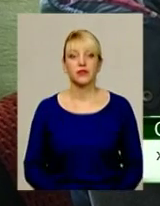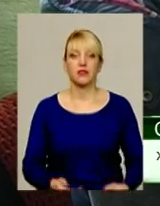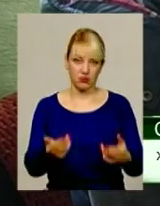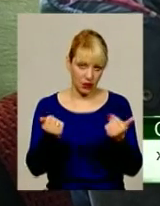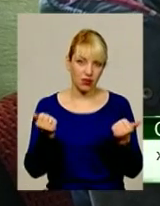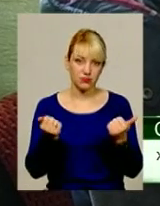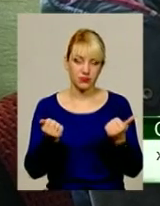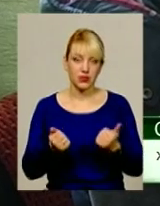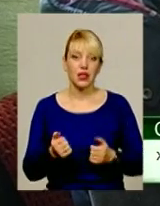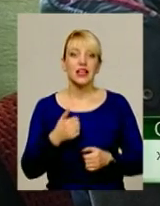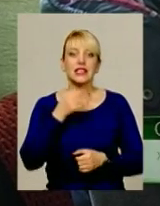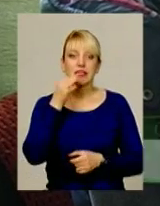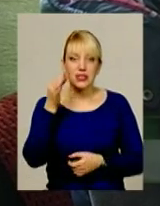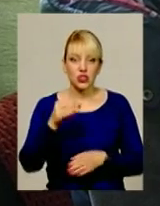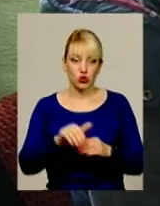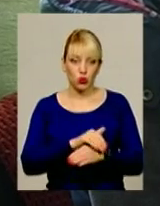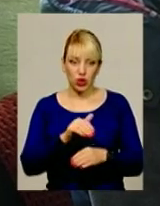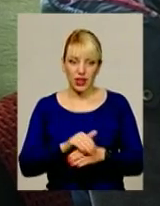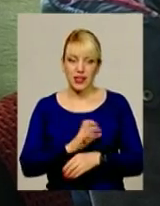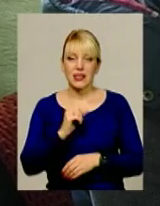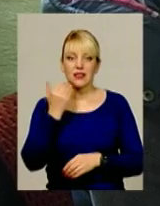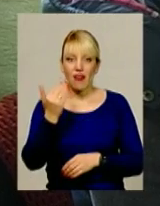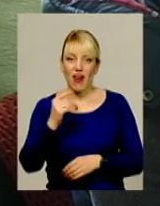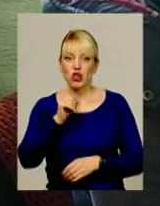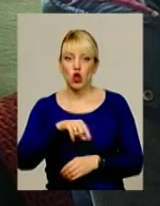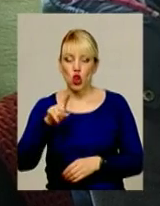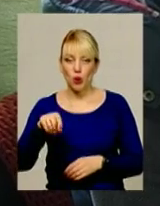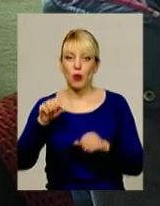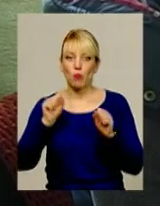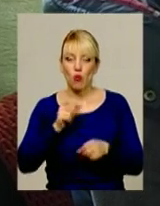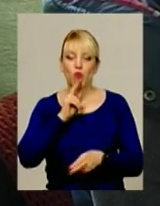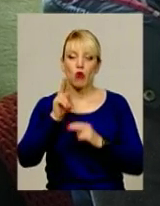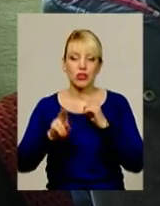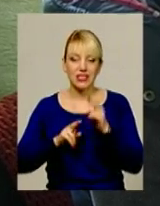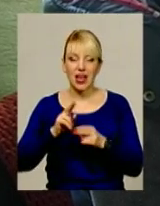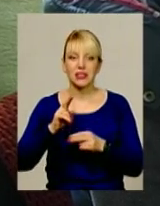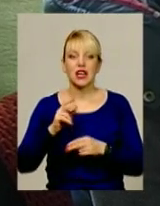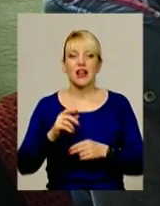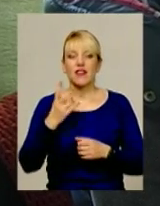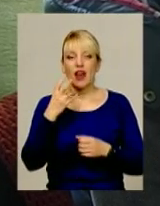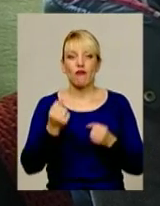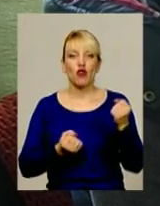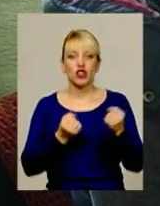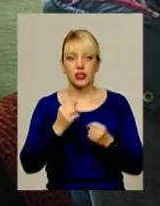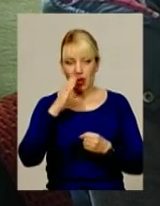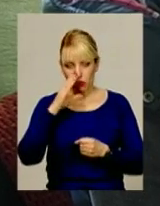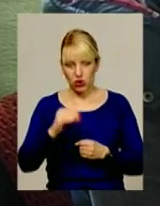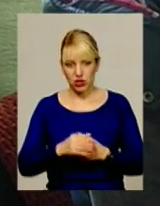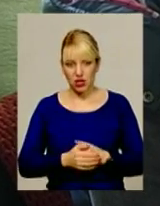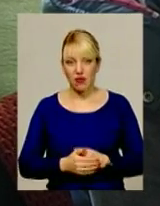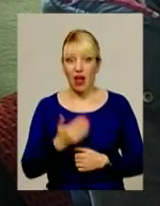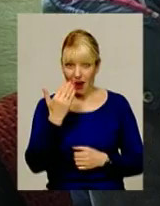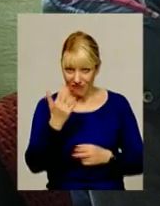Да. Скачіть, будь ласка, а на ваш номер можна поскаржитися на водія маршрутки? Ви в